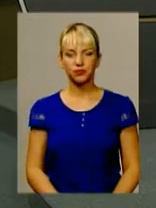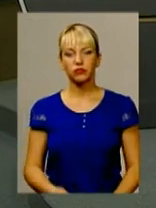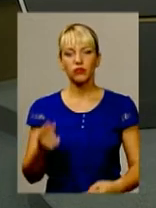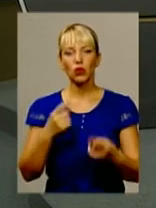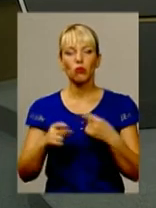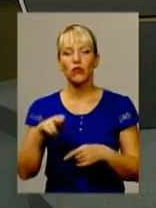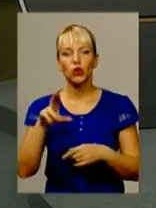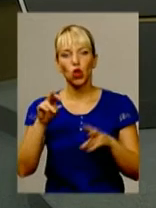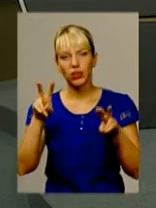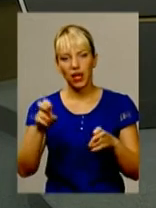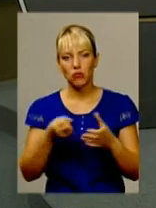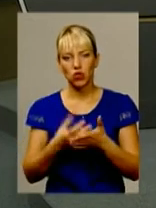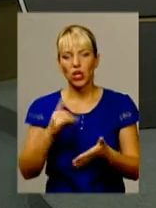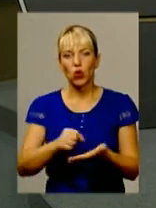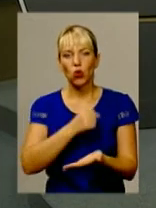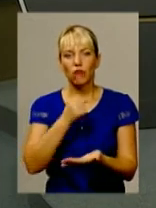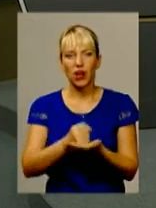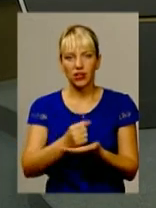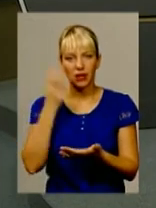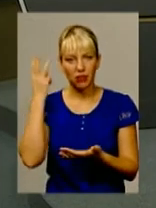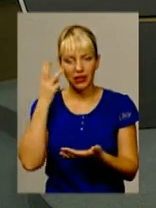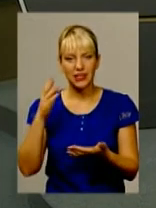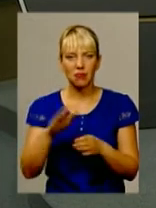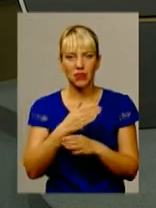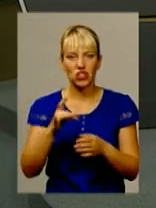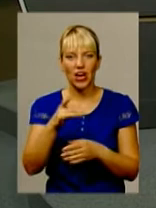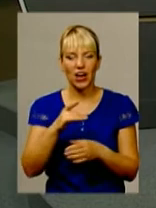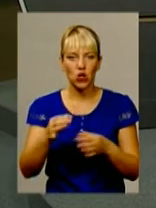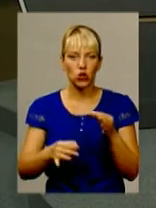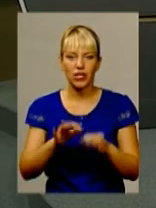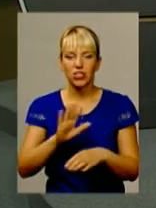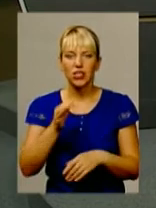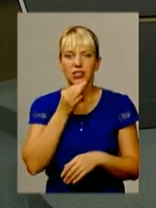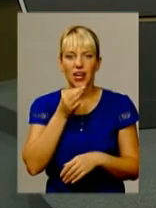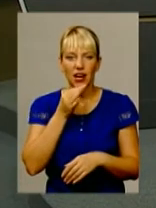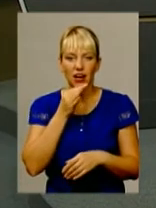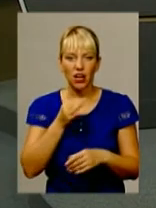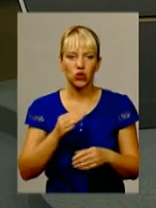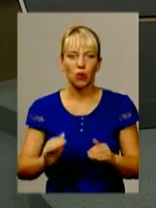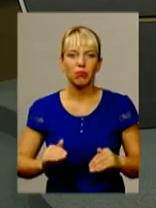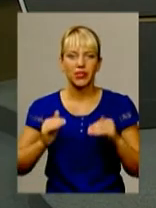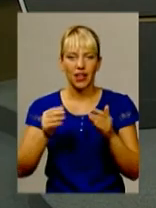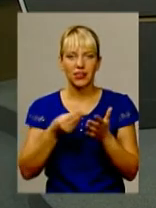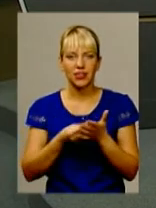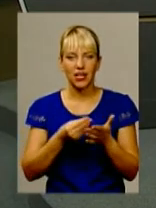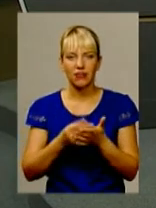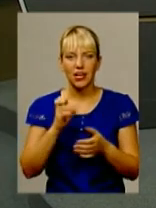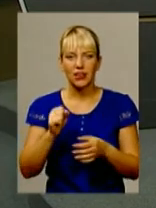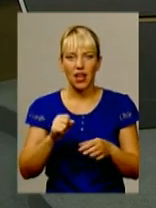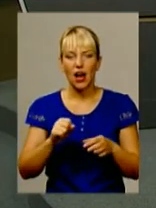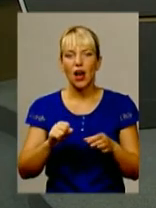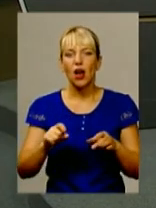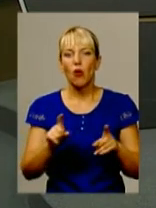здорожчання та ухвали Хмельницького міськрайонного суду. Чи незарано перевізники підняли тариф на проїзд? Наскільки нам відомо,